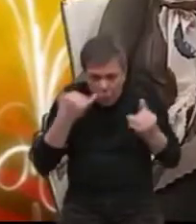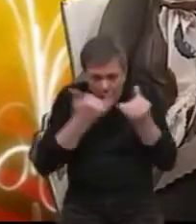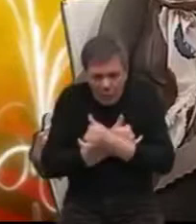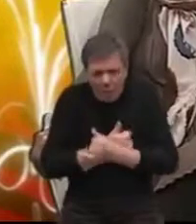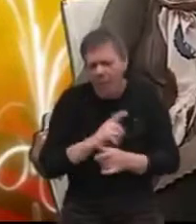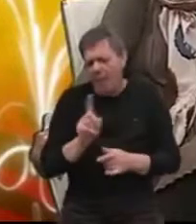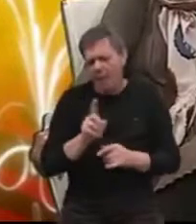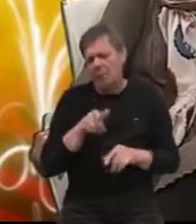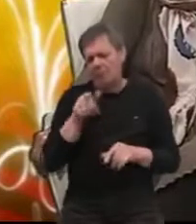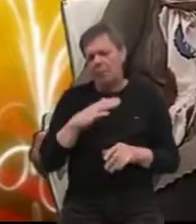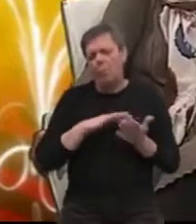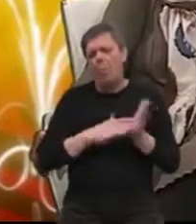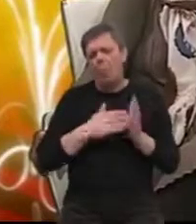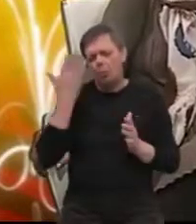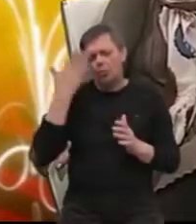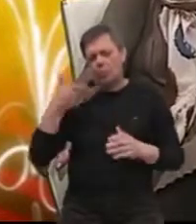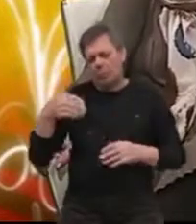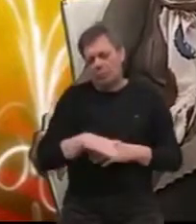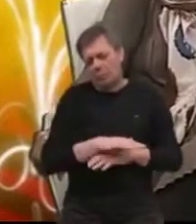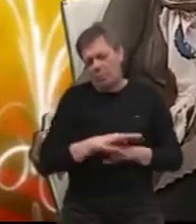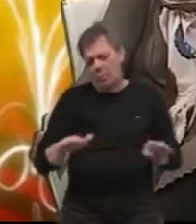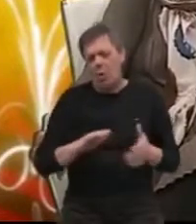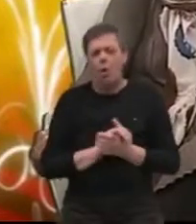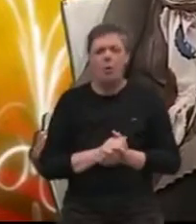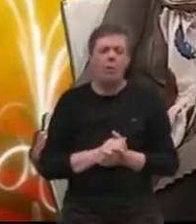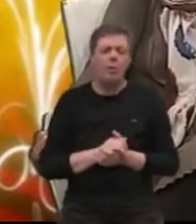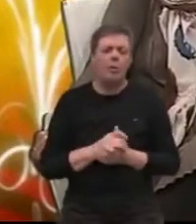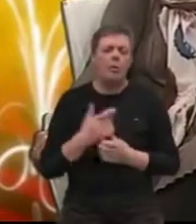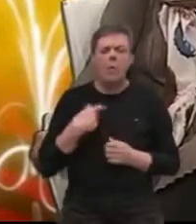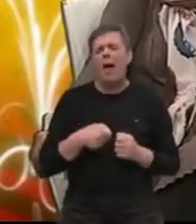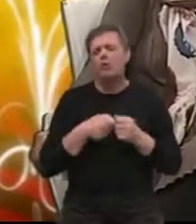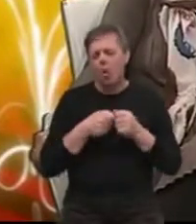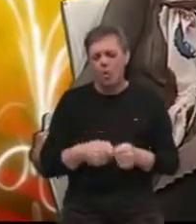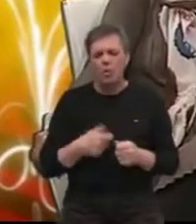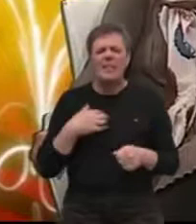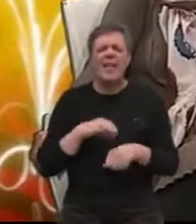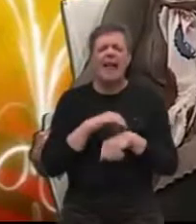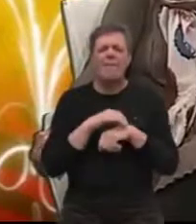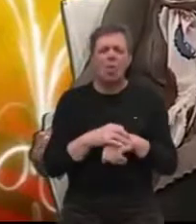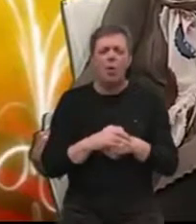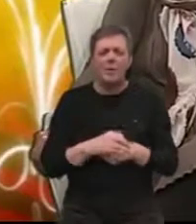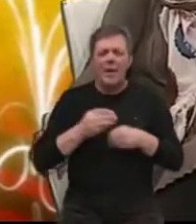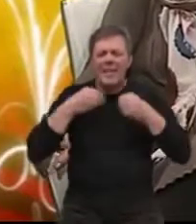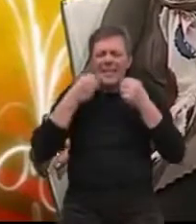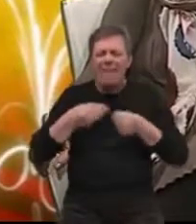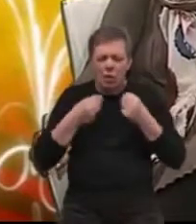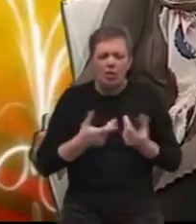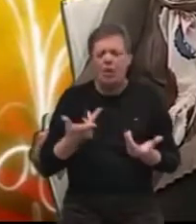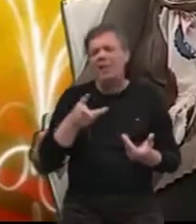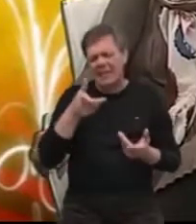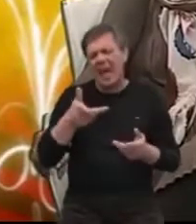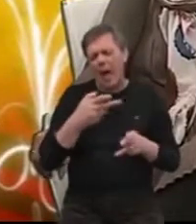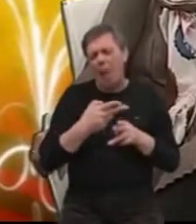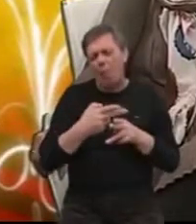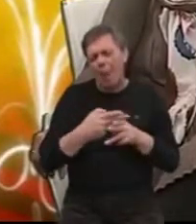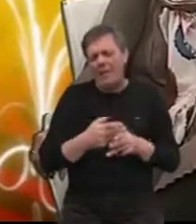preminuo, bio je oboljeli, ali ja inače u našoj udruzi vodim savjetovalište za oboljeli